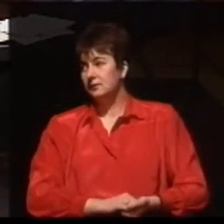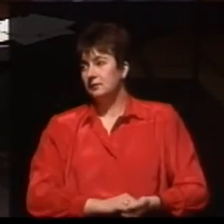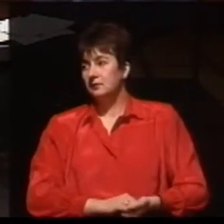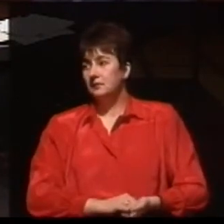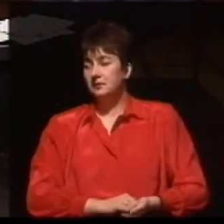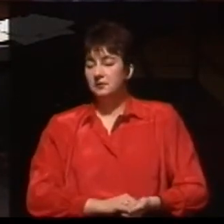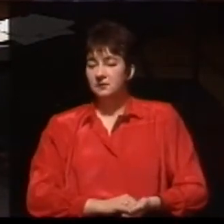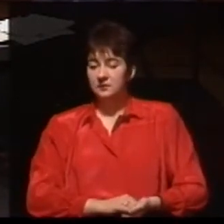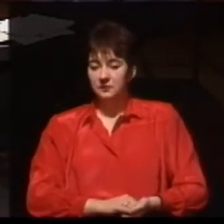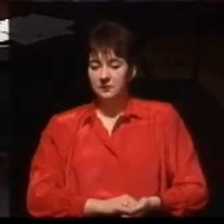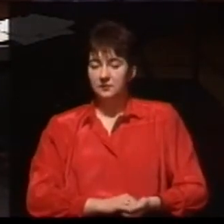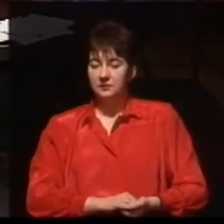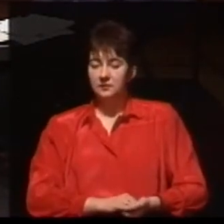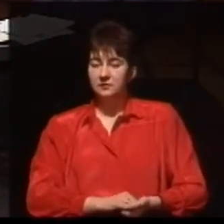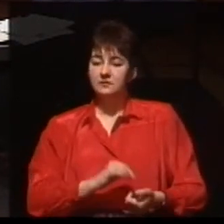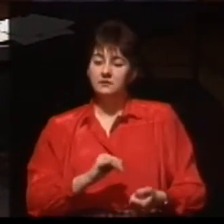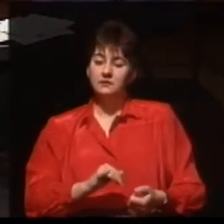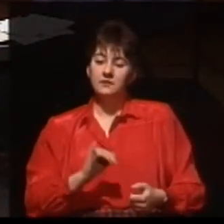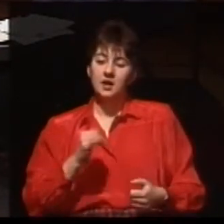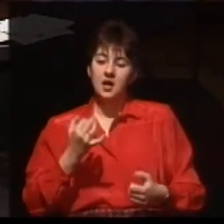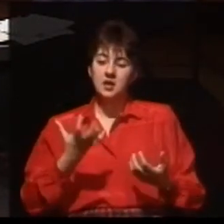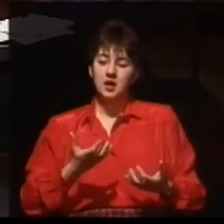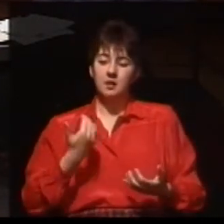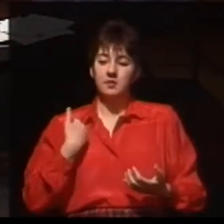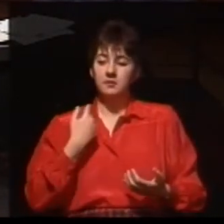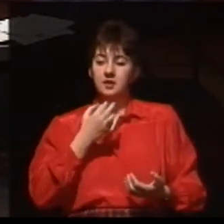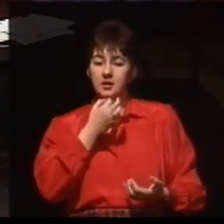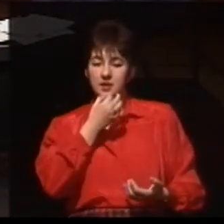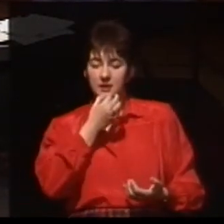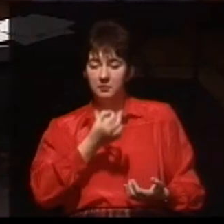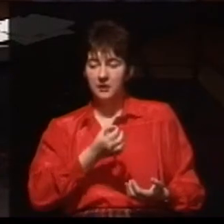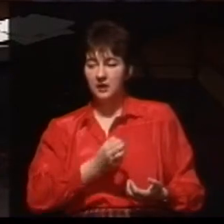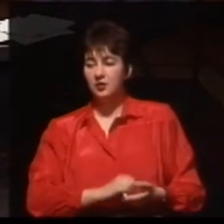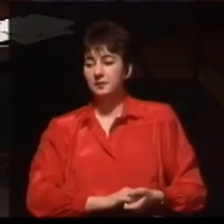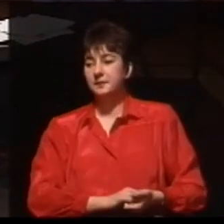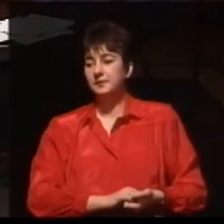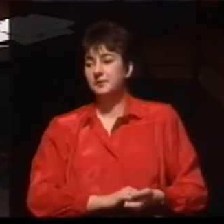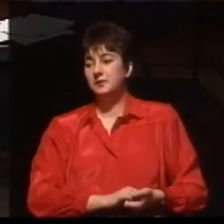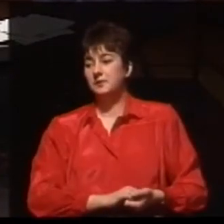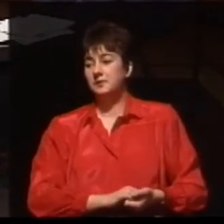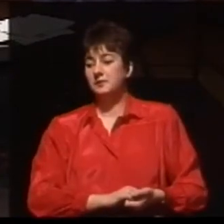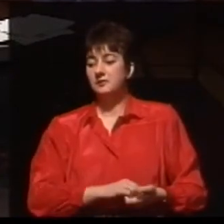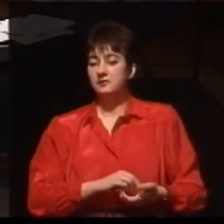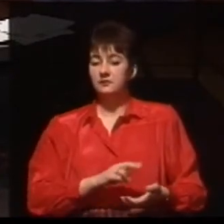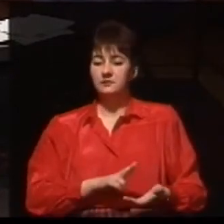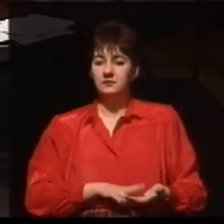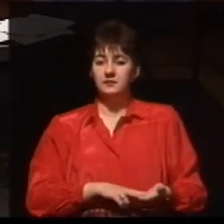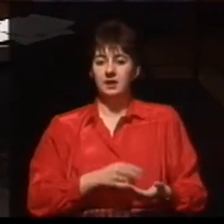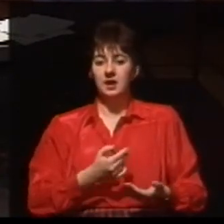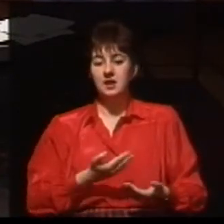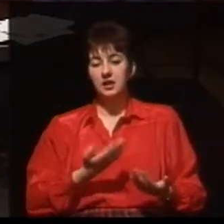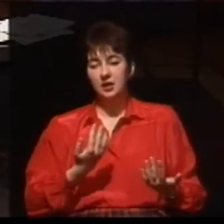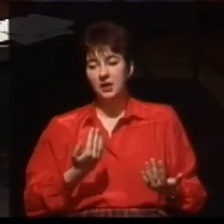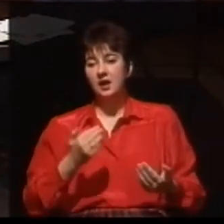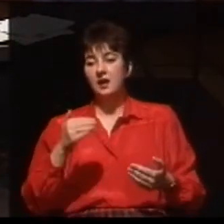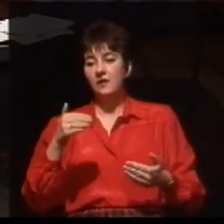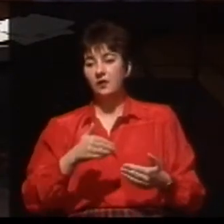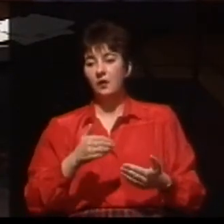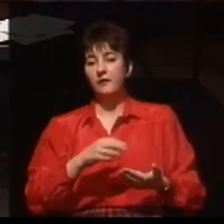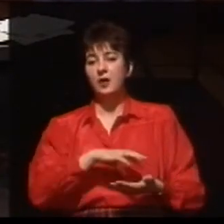Halo? Ja chciałabym się spytać, na ile nowy ośrodek otwarty ma kontakt z